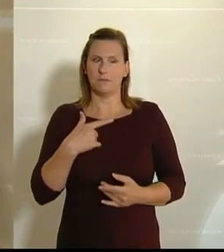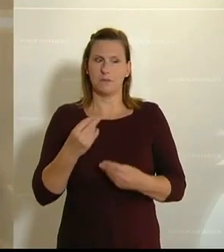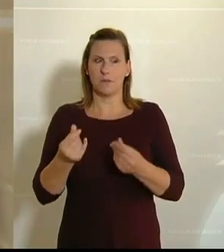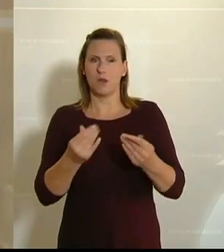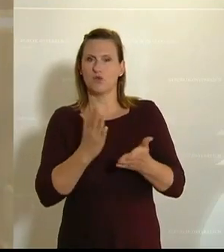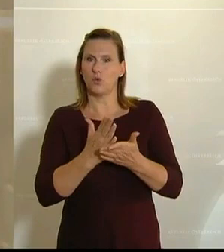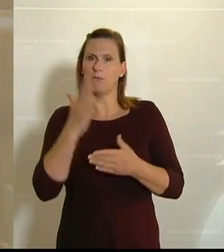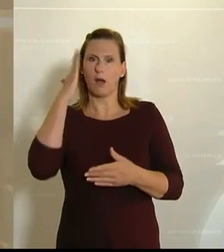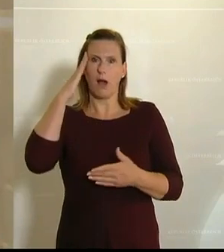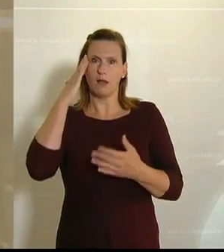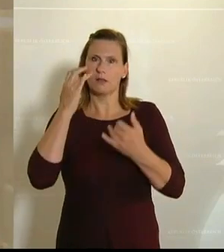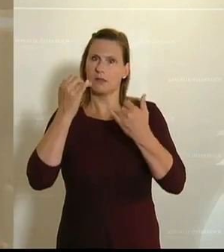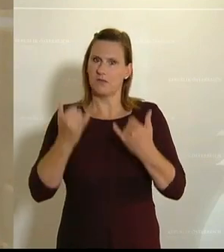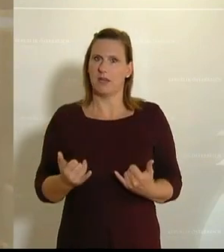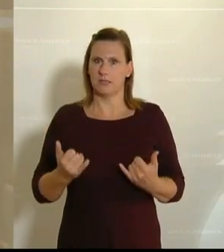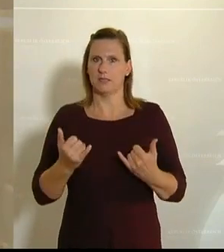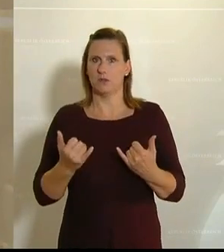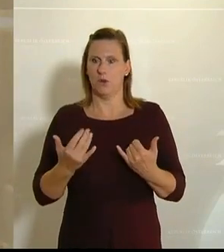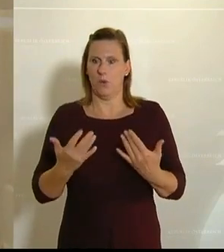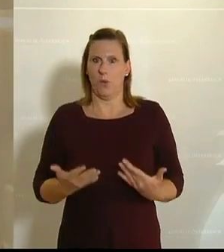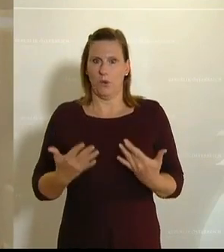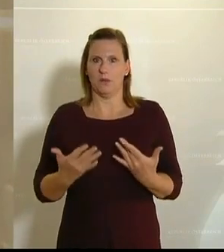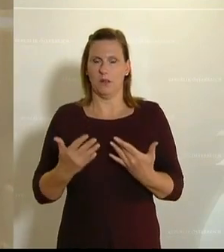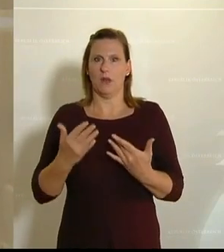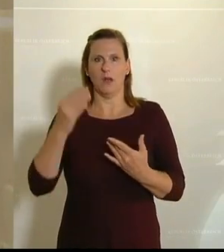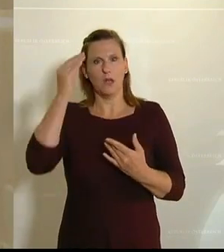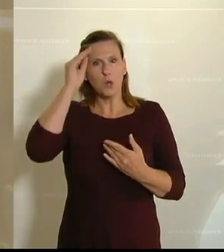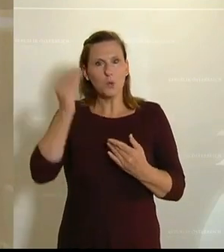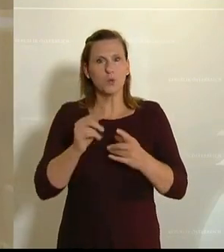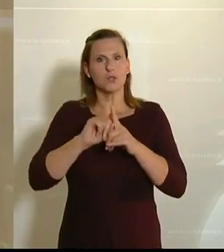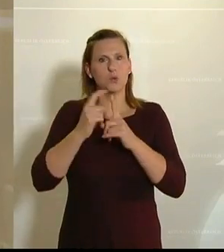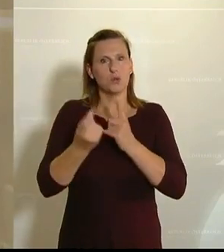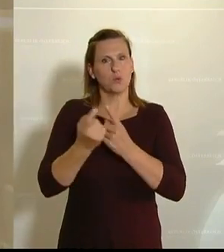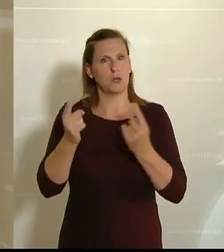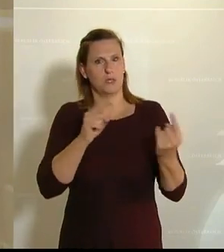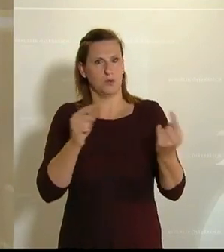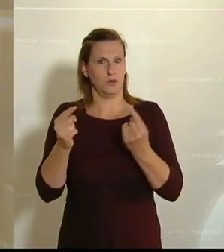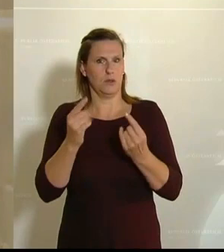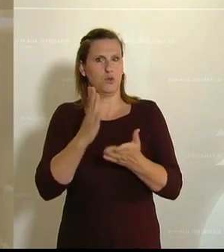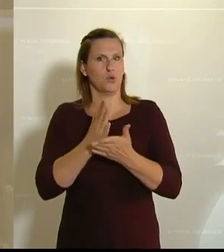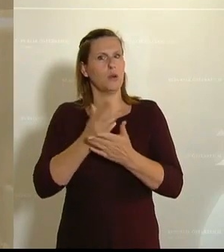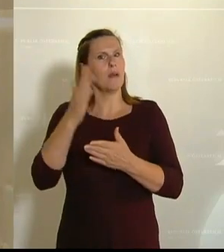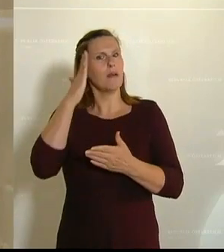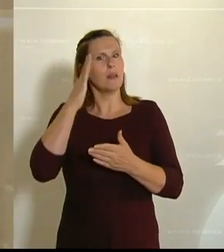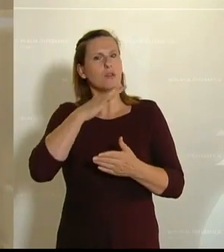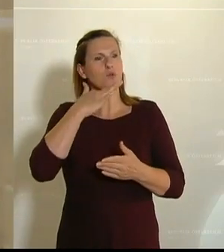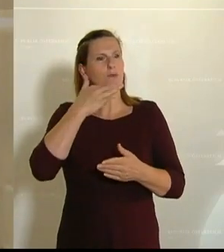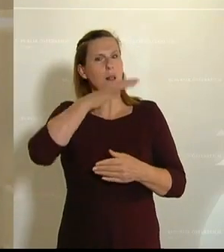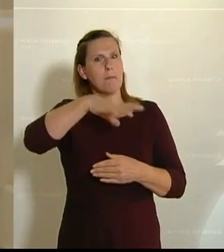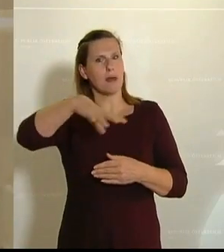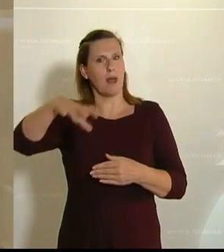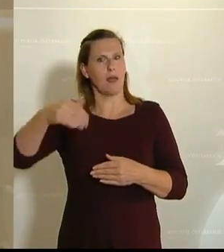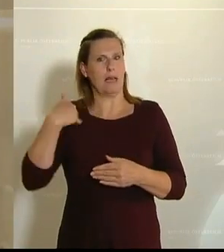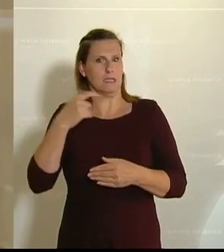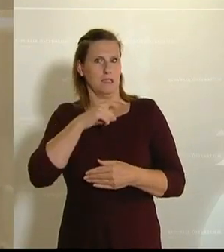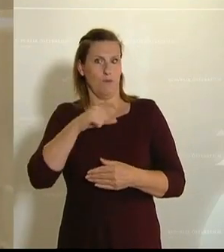alles bekannt vor, was wir jetzt und heute zu Kunst und Kultur diskutieren. Wir kennen es aus ganz vielen Bereichen, die wir in